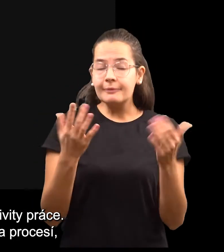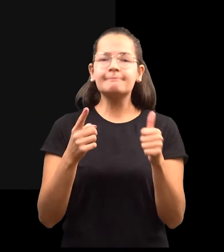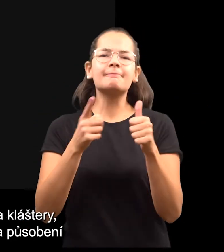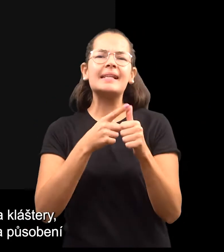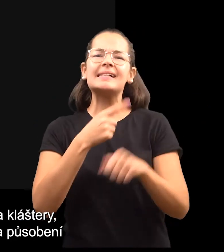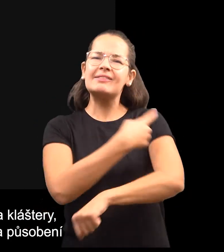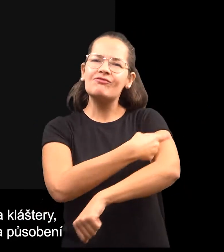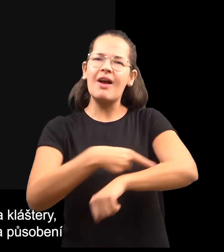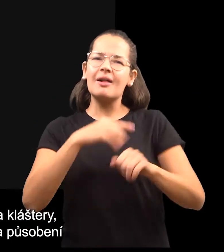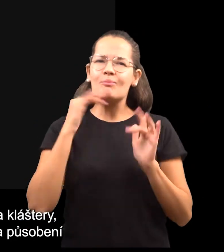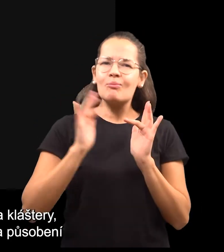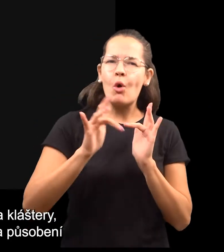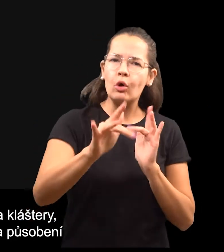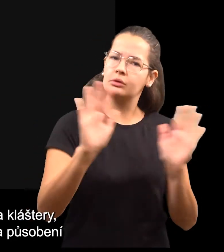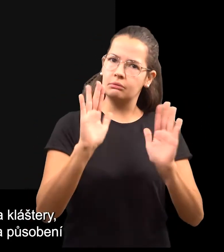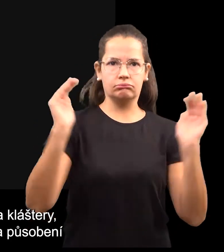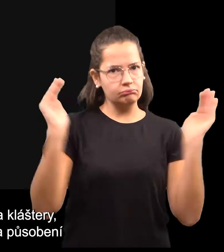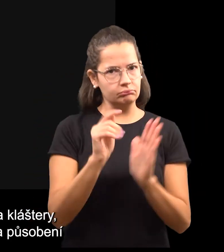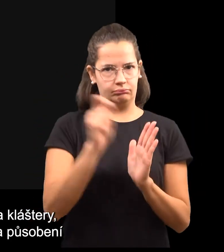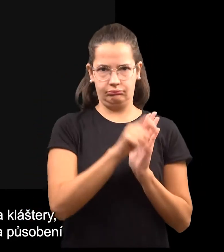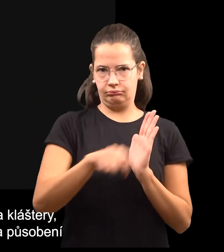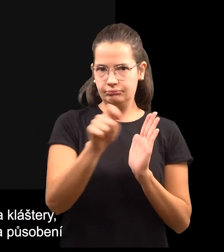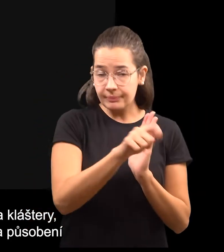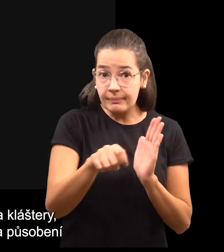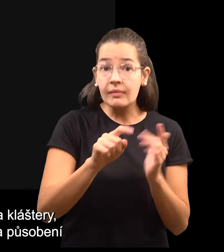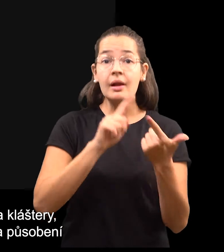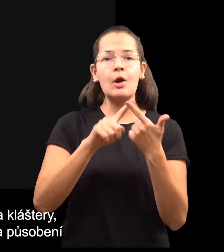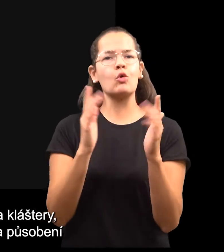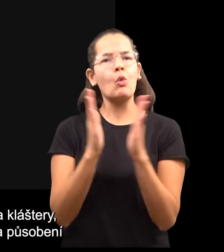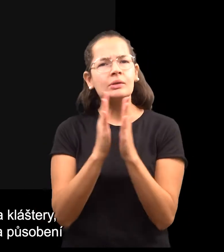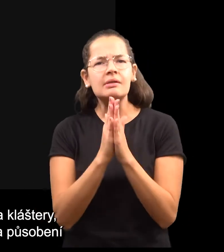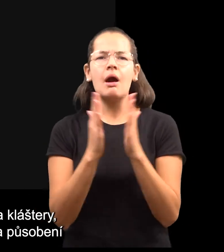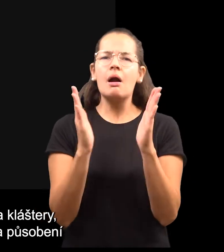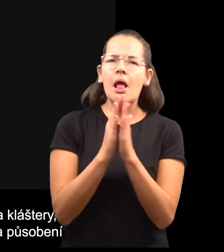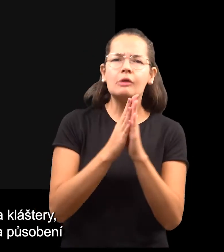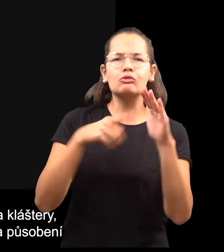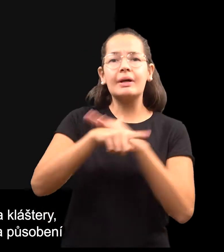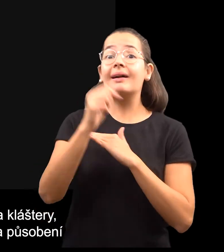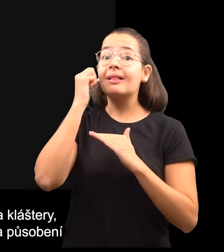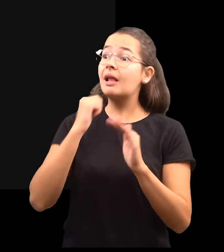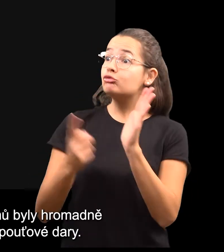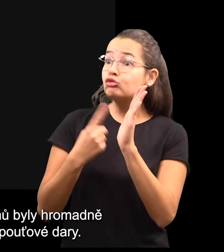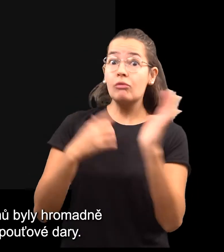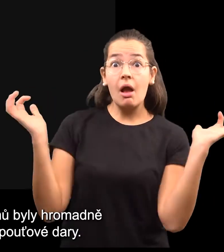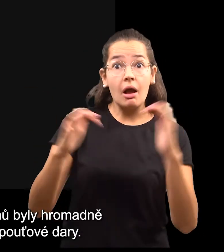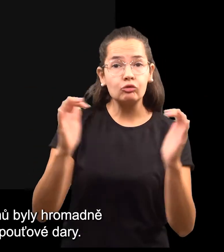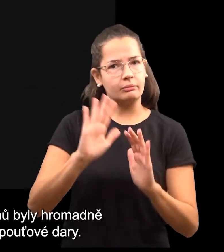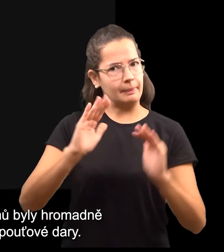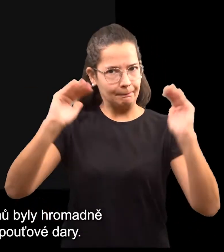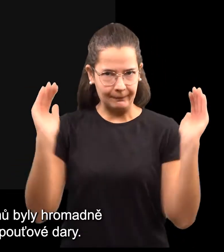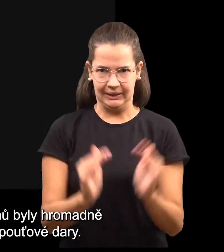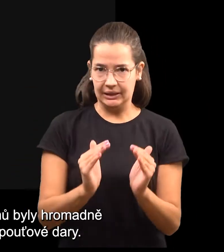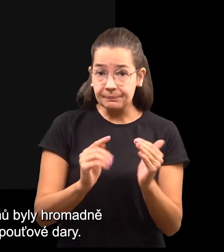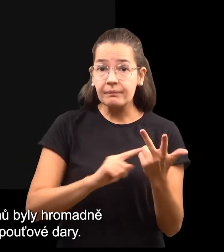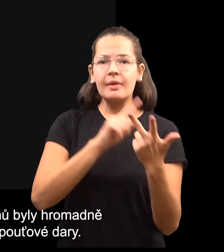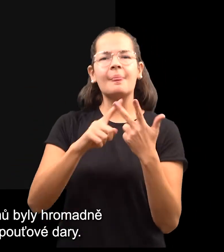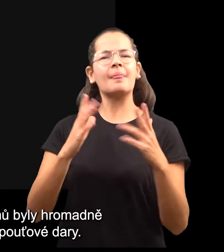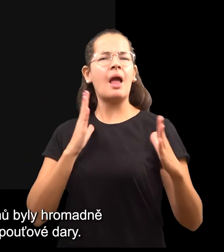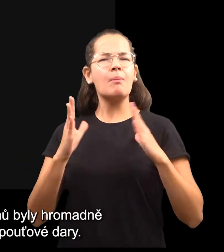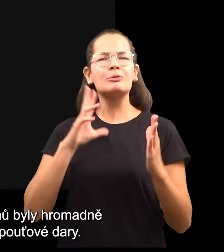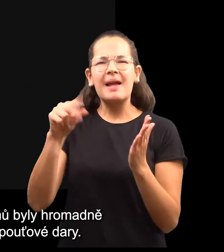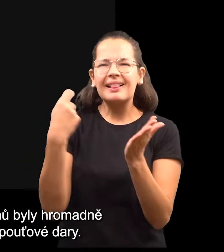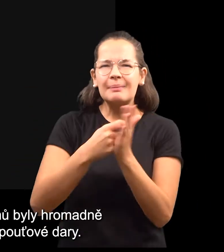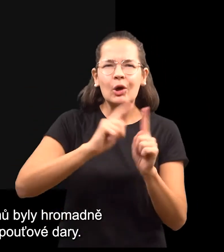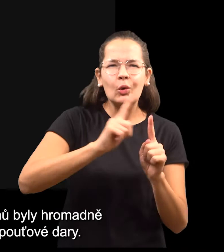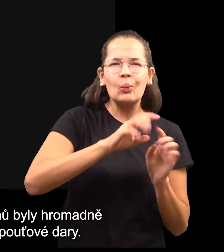procesí, rušili přebytečné kostely a kláštery, zakazovali poustevnictví a působení náboženských braterstev. Z